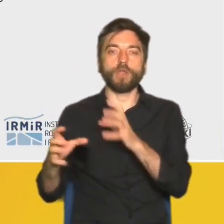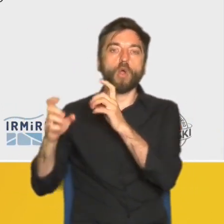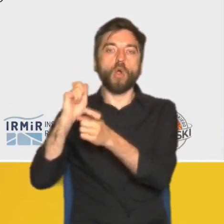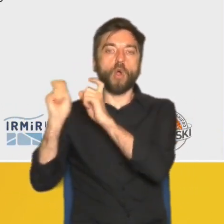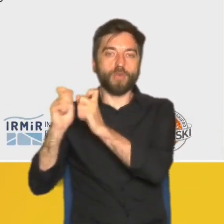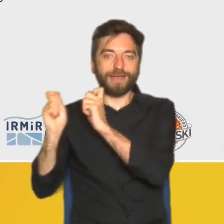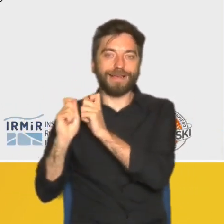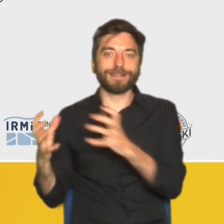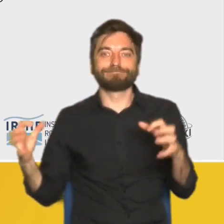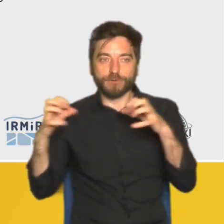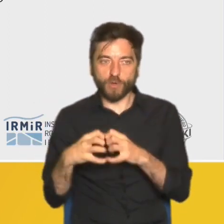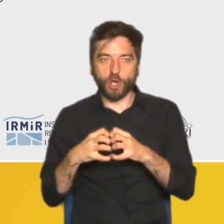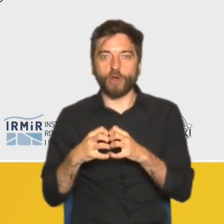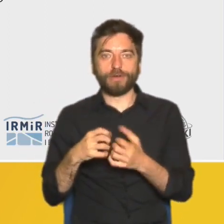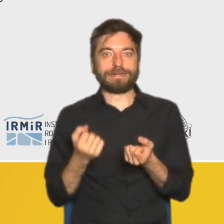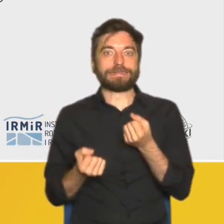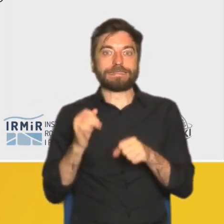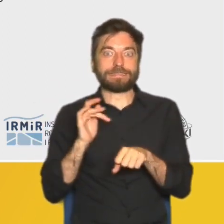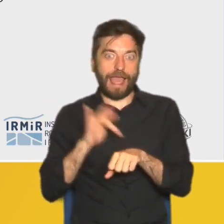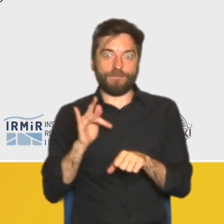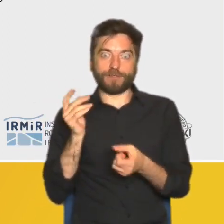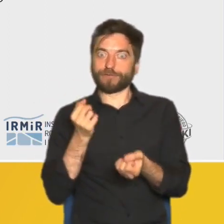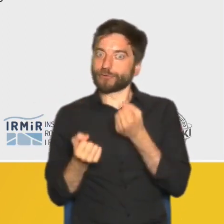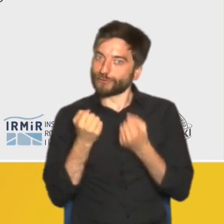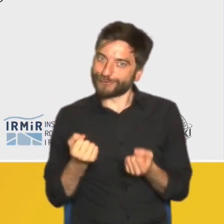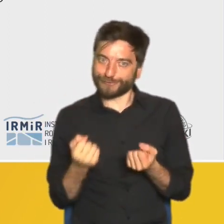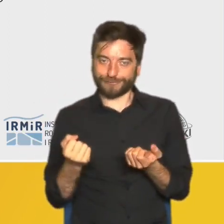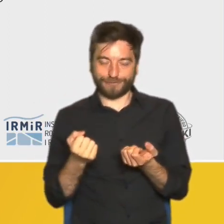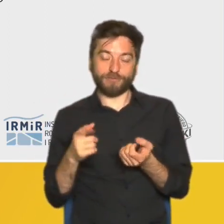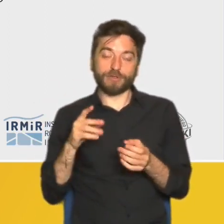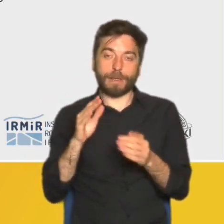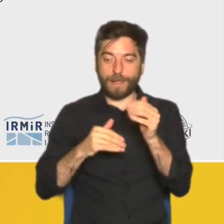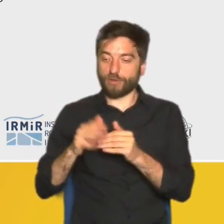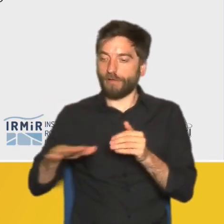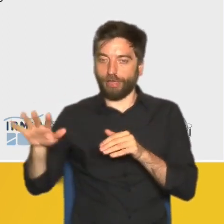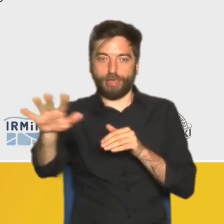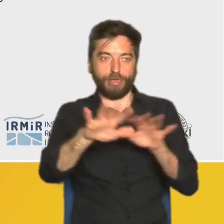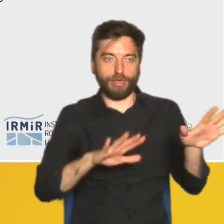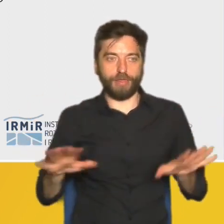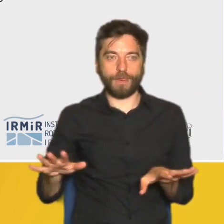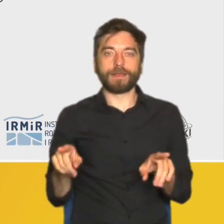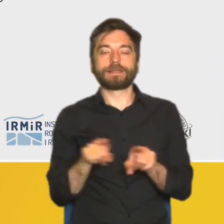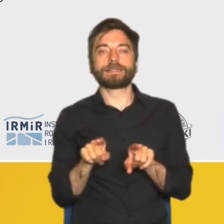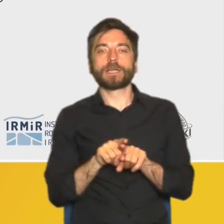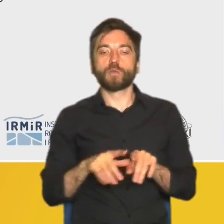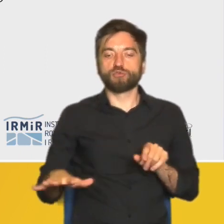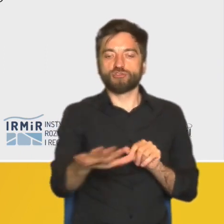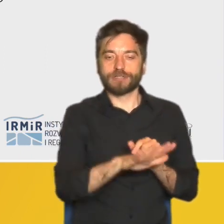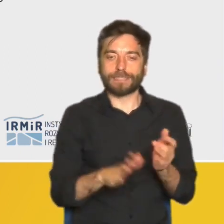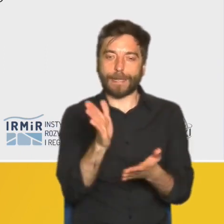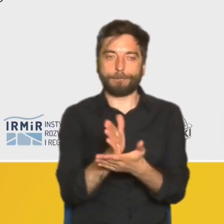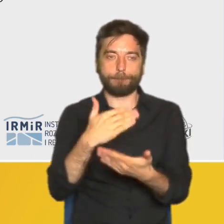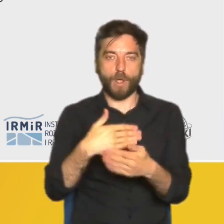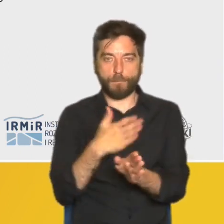oczywiście bardzo trudne w sytuacji, kiedy ta zabudowa jest rozproszona. Pojawia się też oczywiście pewna segregacja przestrzenna. I